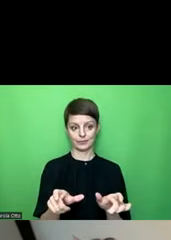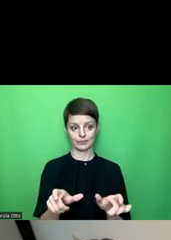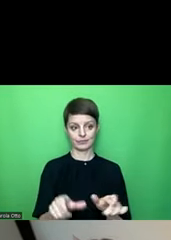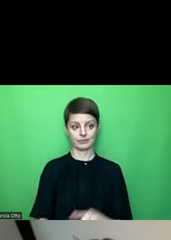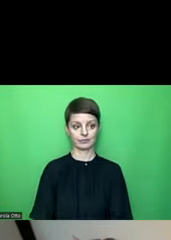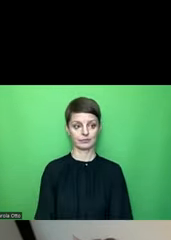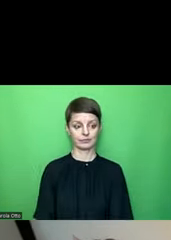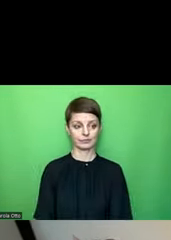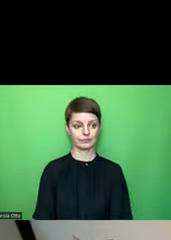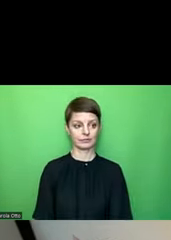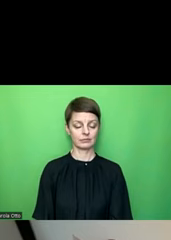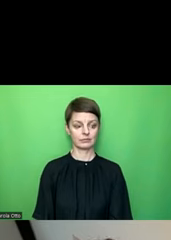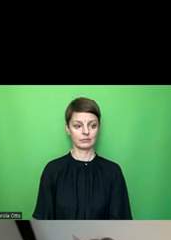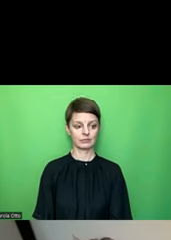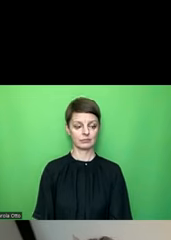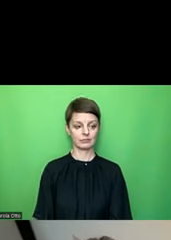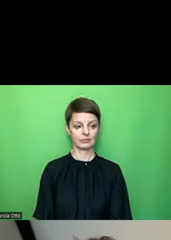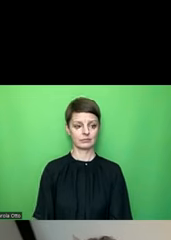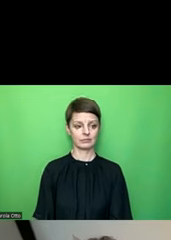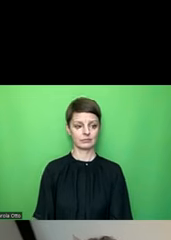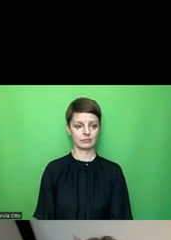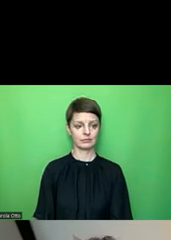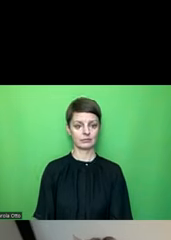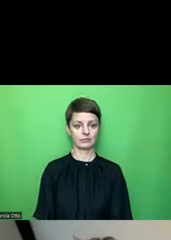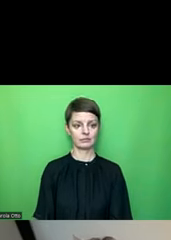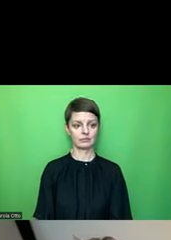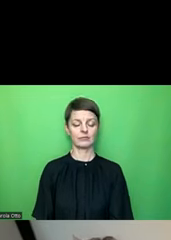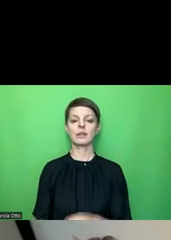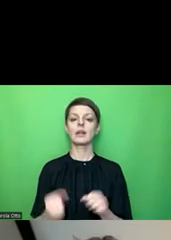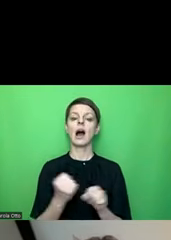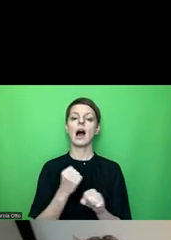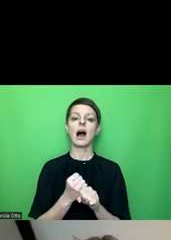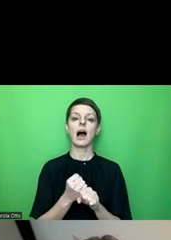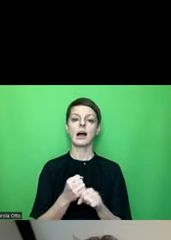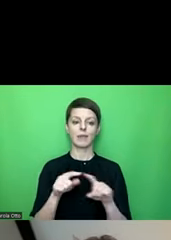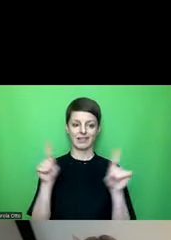kann ich dann noch Sachen eintragen, aber wenn ich jetzt auf Arbeitsplatz gehe,